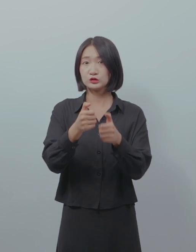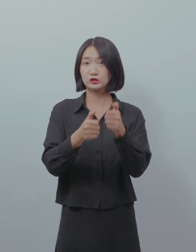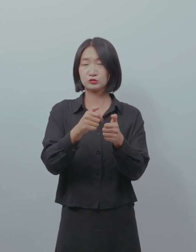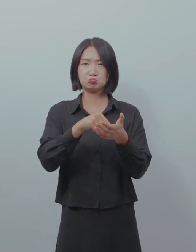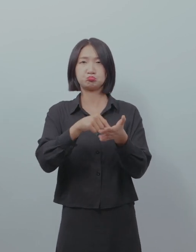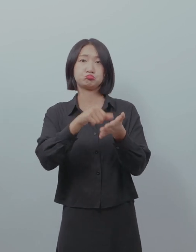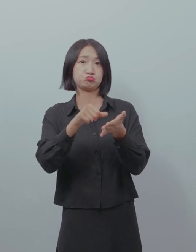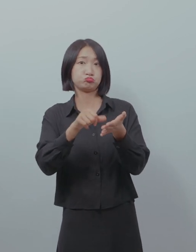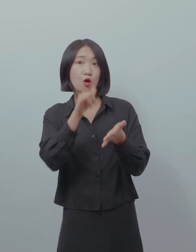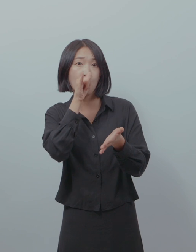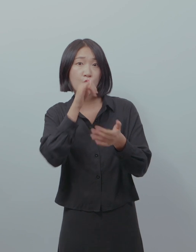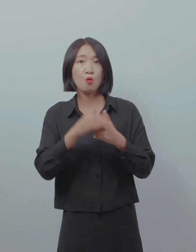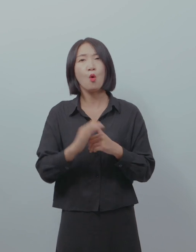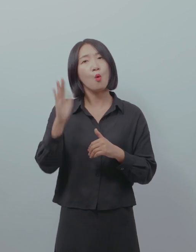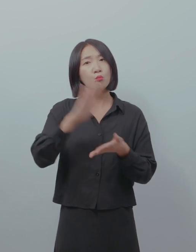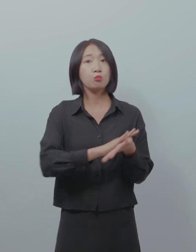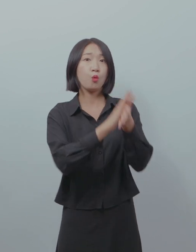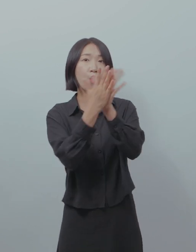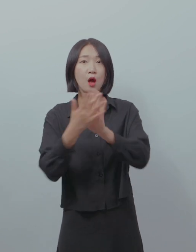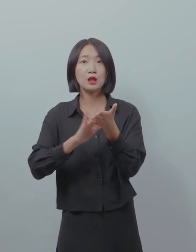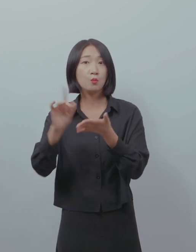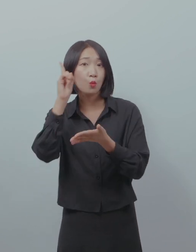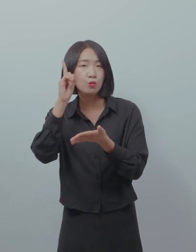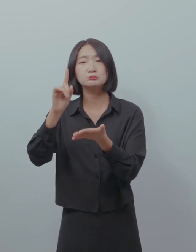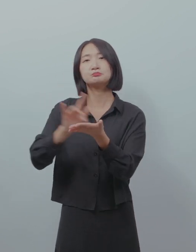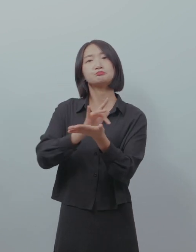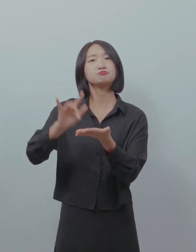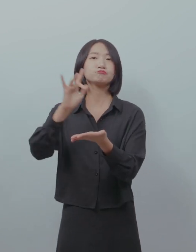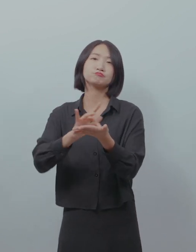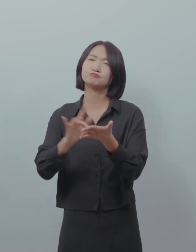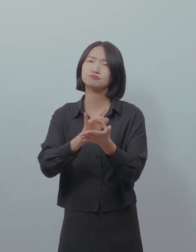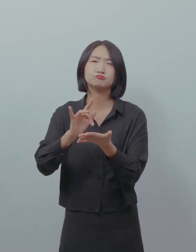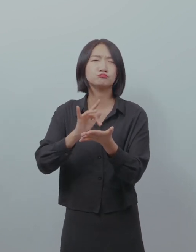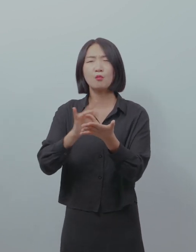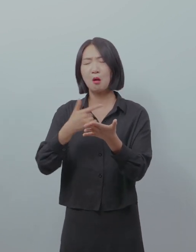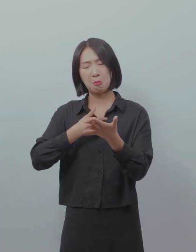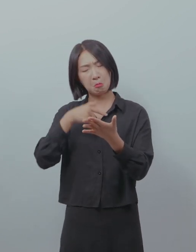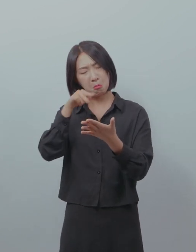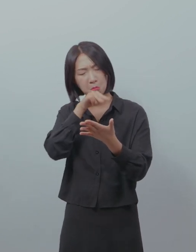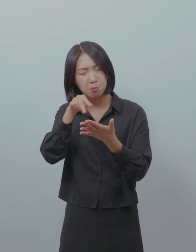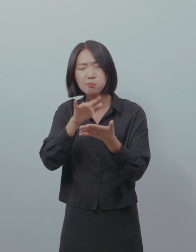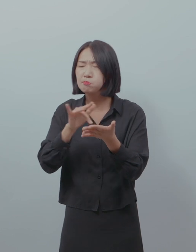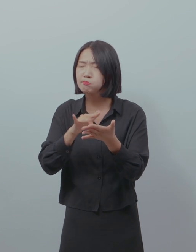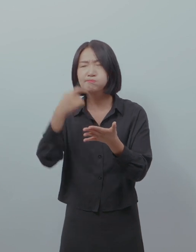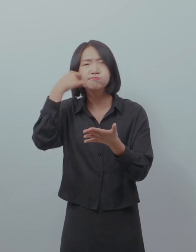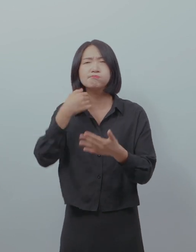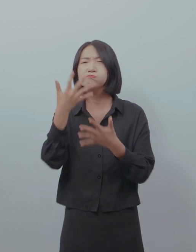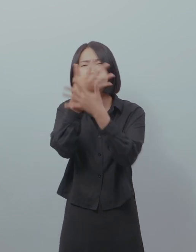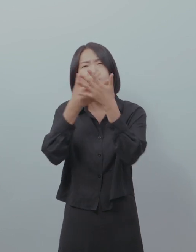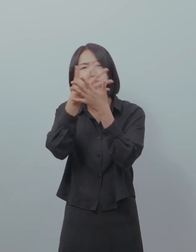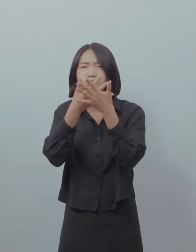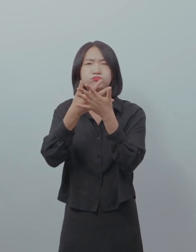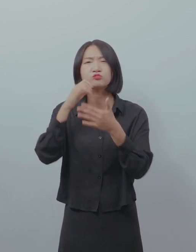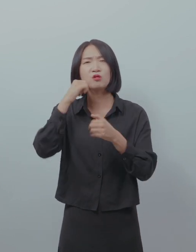버튼들이 있는 형태의 제품이 있었는데 요즘에 나오는 스마트폰 같은 경우는 터치 화면으로 돼 있어서 내가 뭘 누르는지